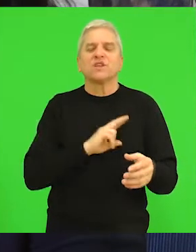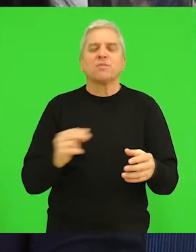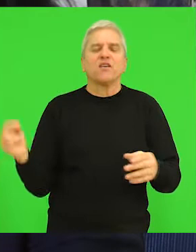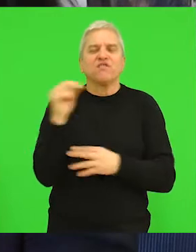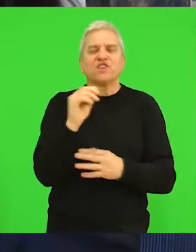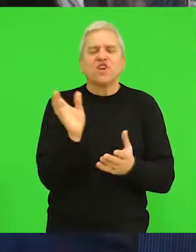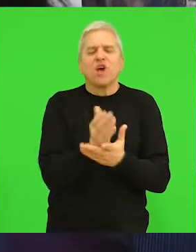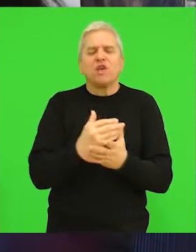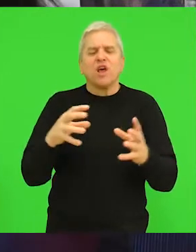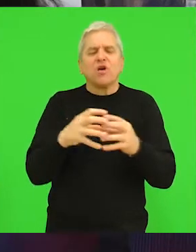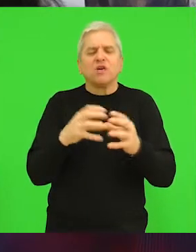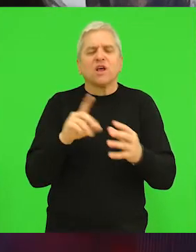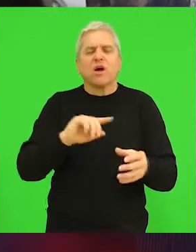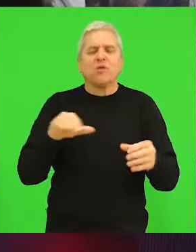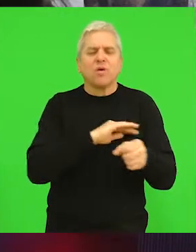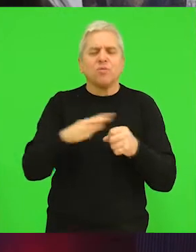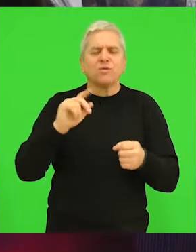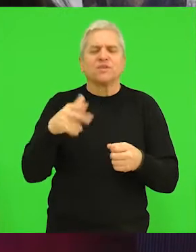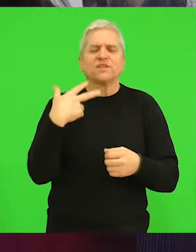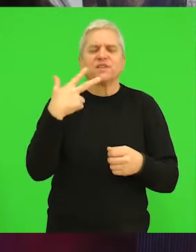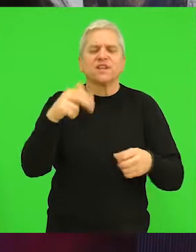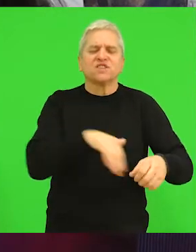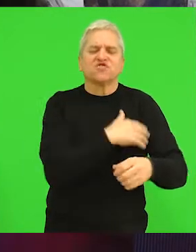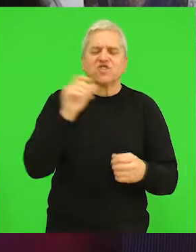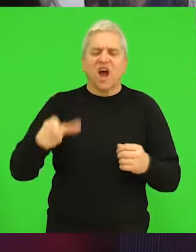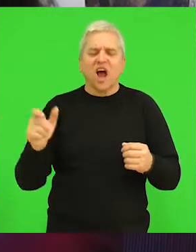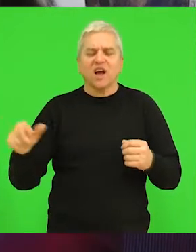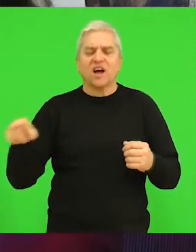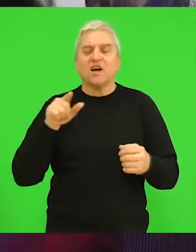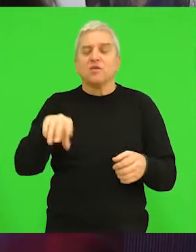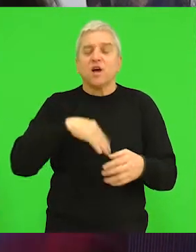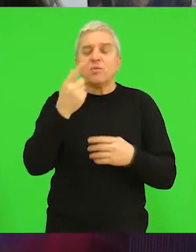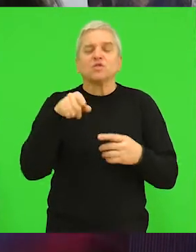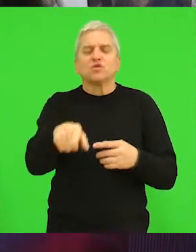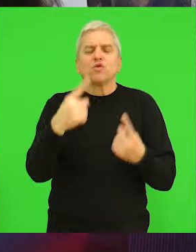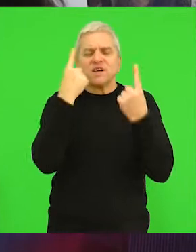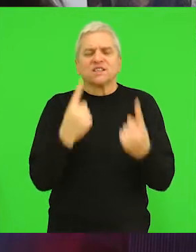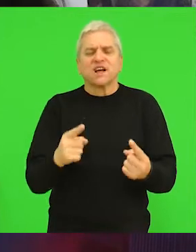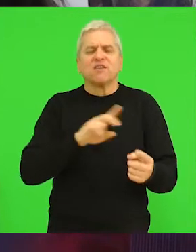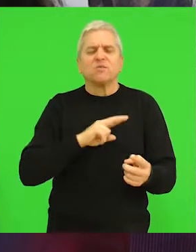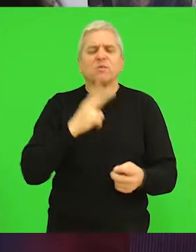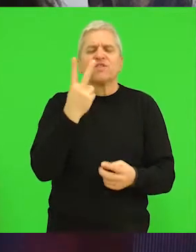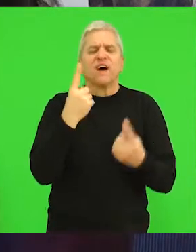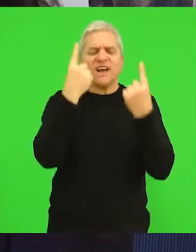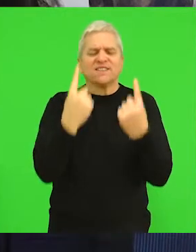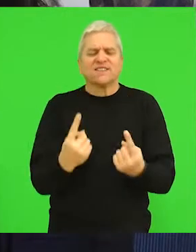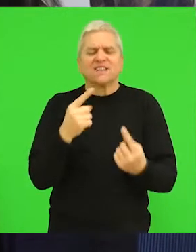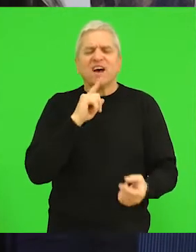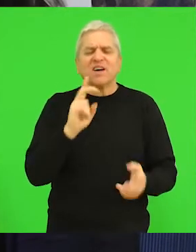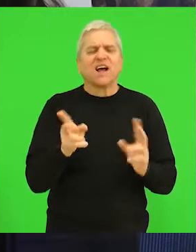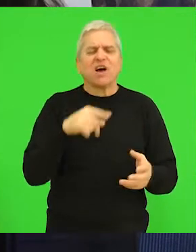odeljenja ukoliko ne popuni taj optimum u 30 učenika. Odmah nakon tog stava stoje dva stava koja